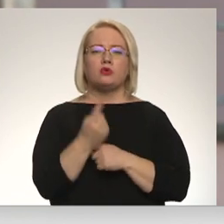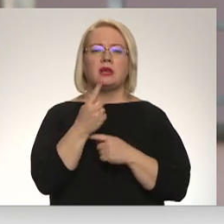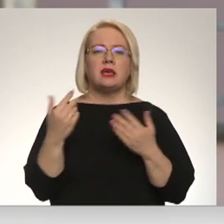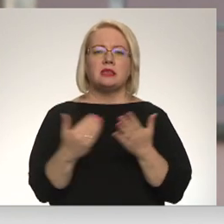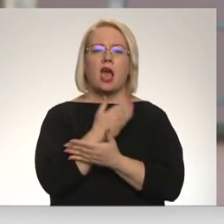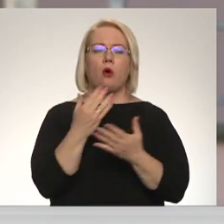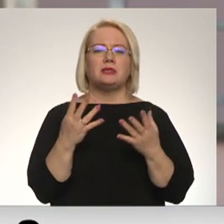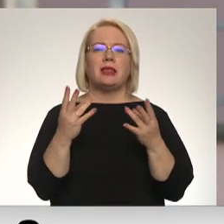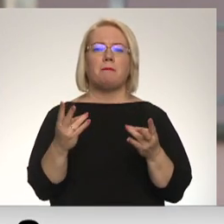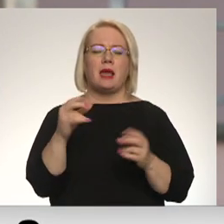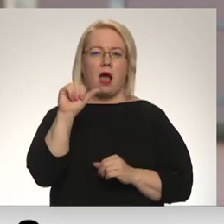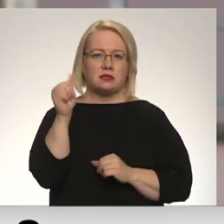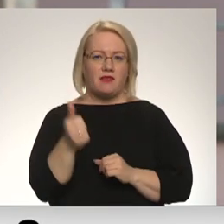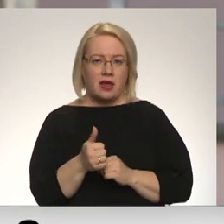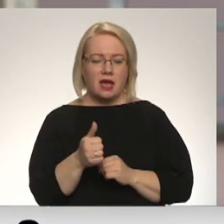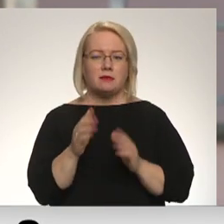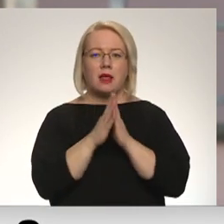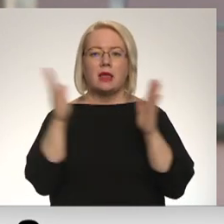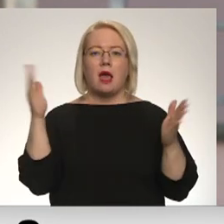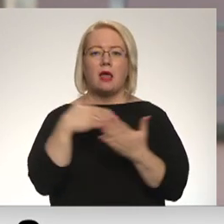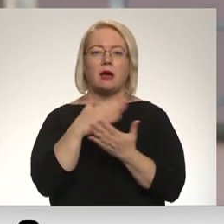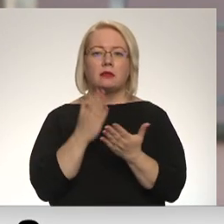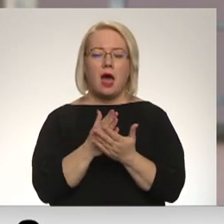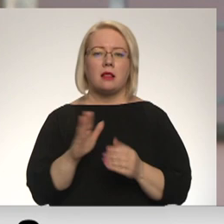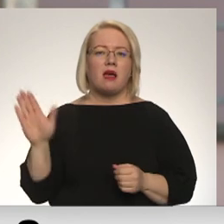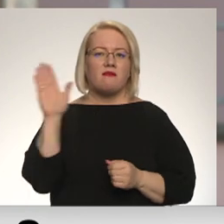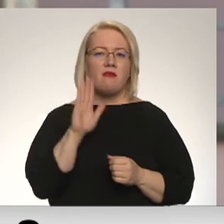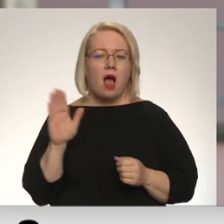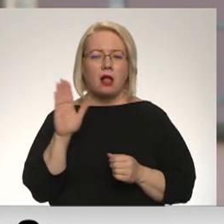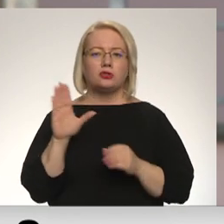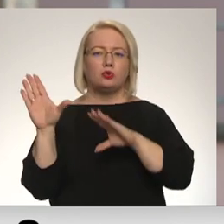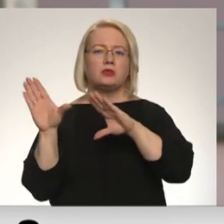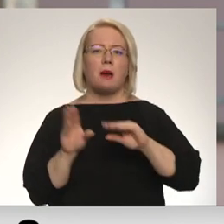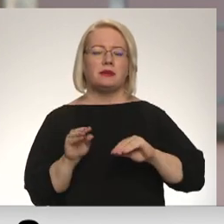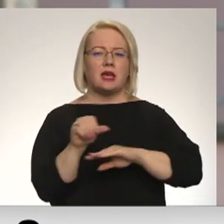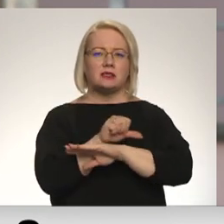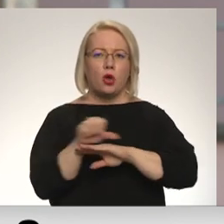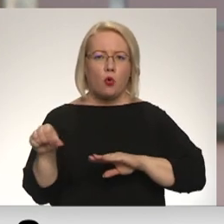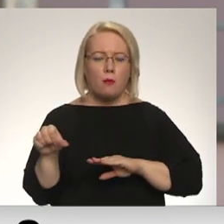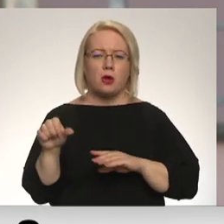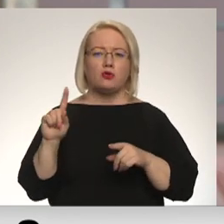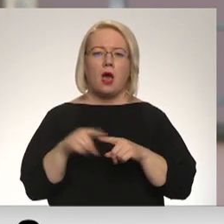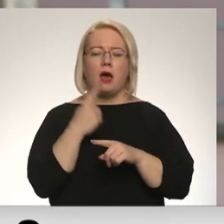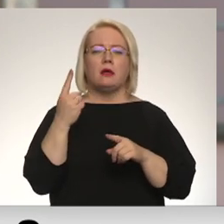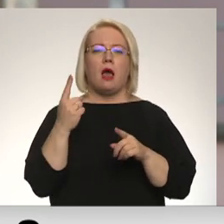bet tomēr ar to, ka lielā daļā valsts samazinās šie ierobežojumi un atkal tā,